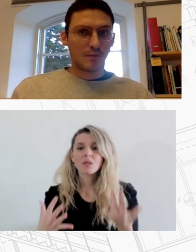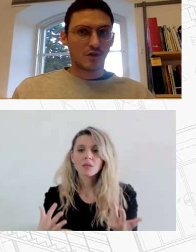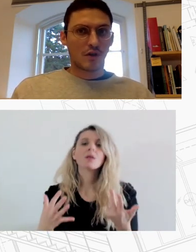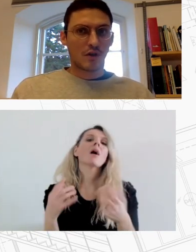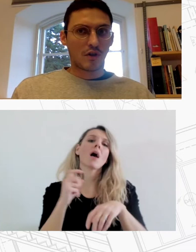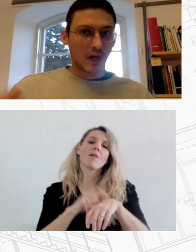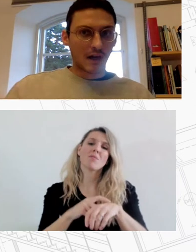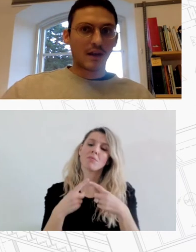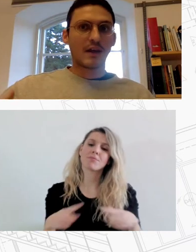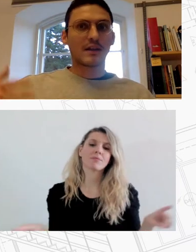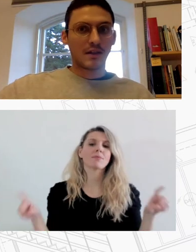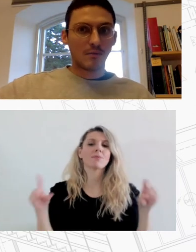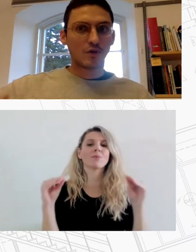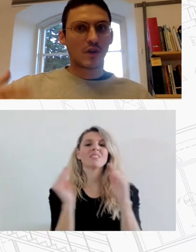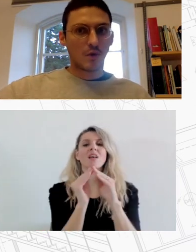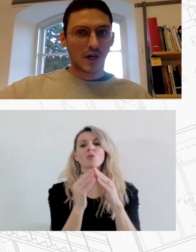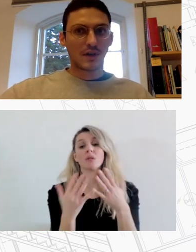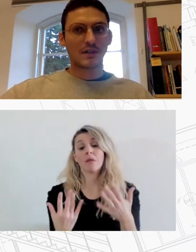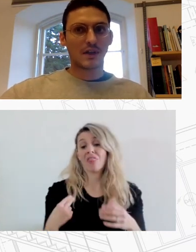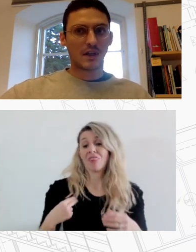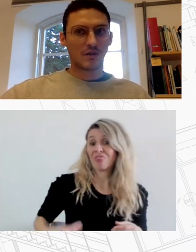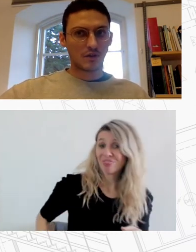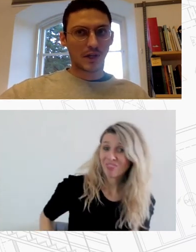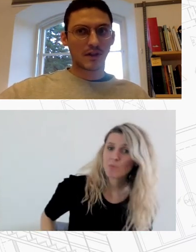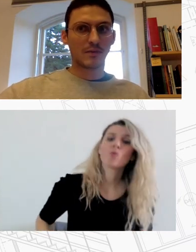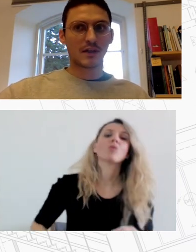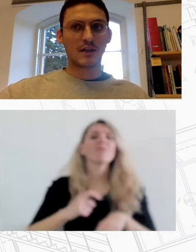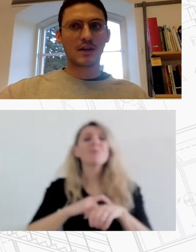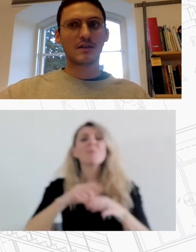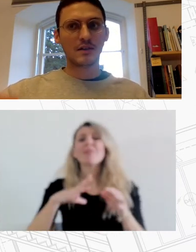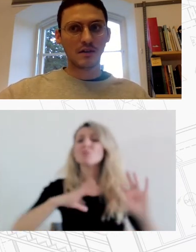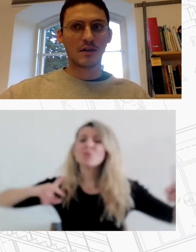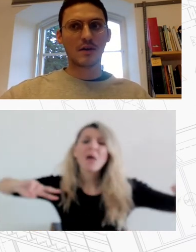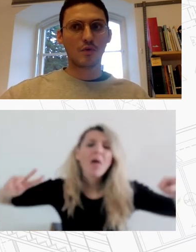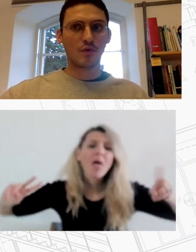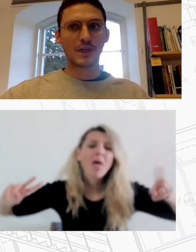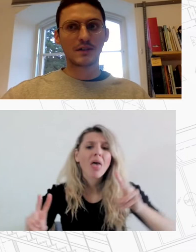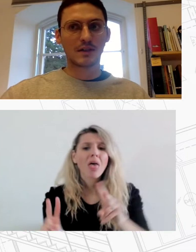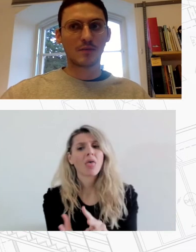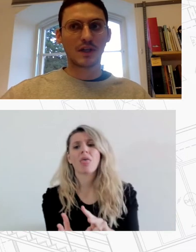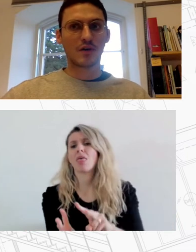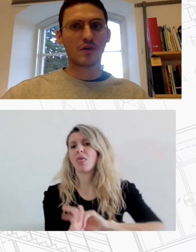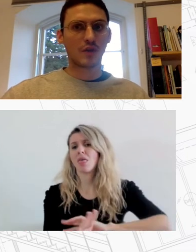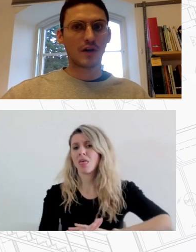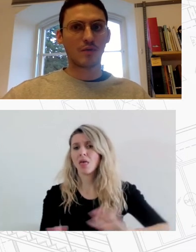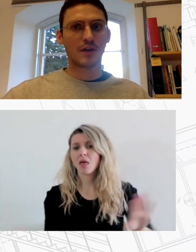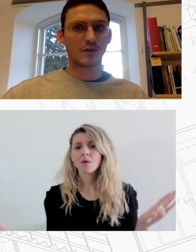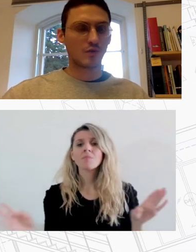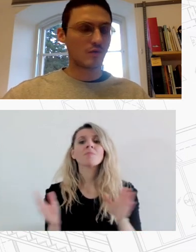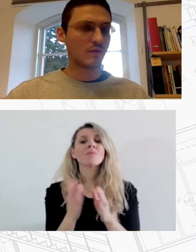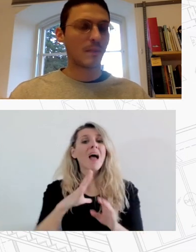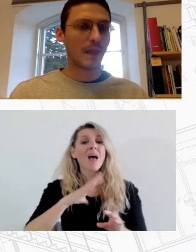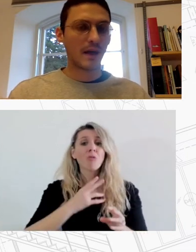αντιμετωπίζει ο Δήμος δηλαδή ένας Δήμος σε δημογραφική συρρήγνωση πληθυσμιακή γύρανση που μαστίζεται από τη νεκροή νεαρού